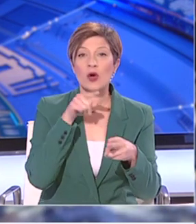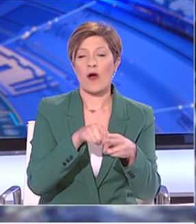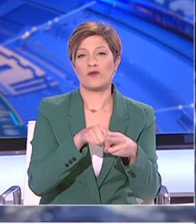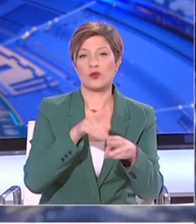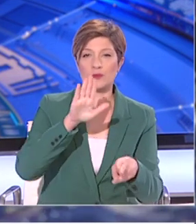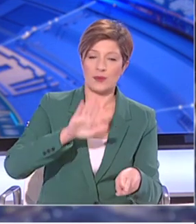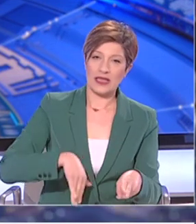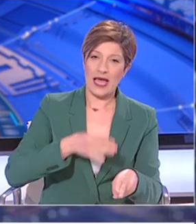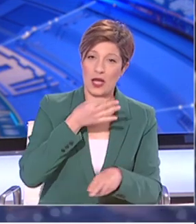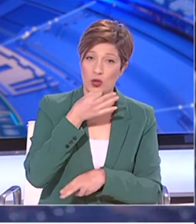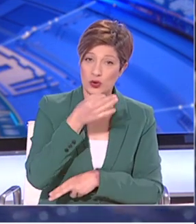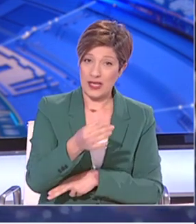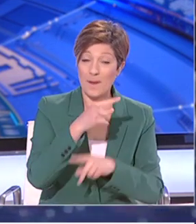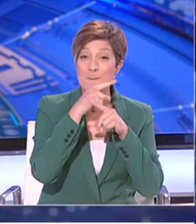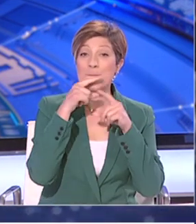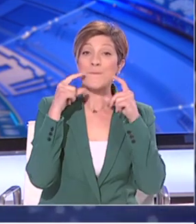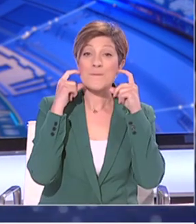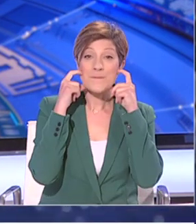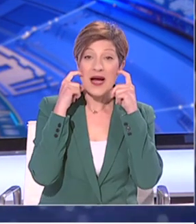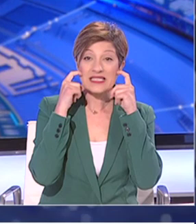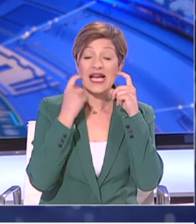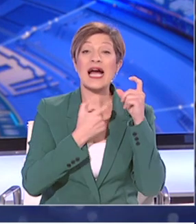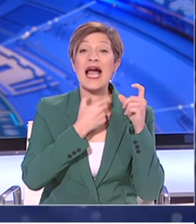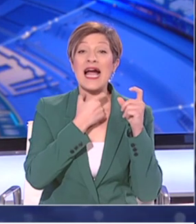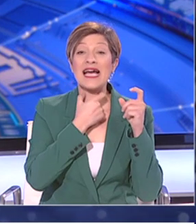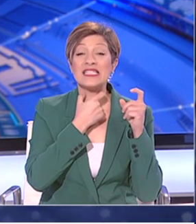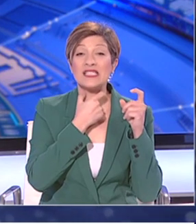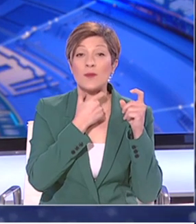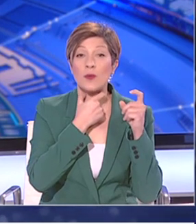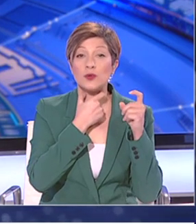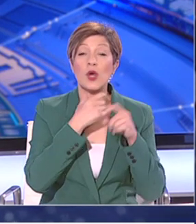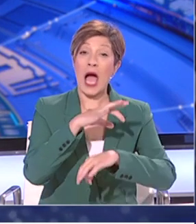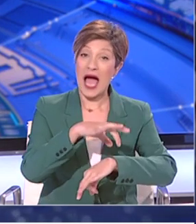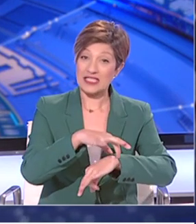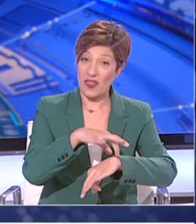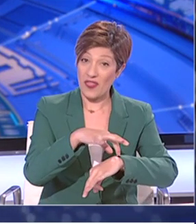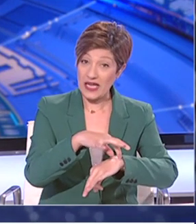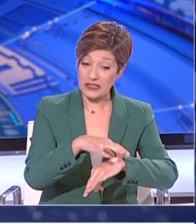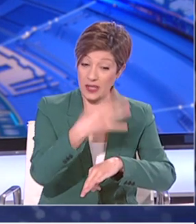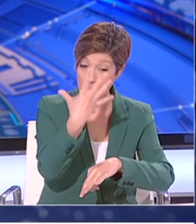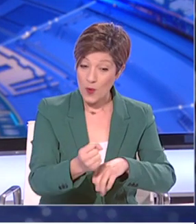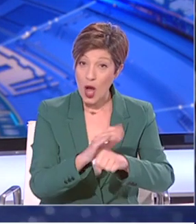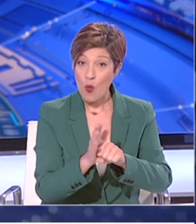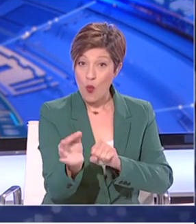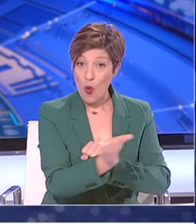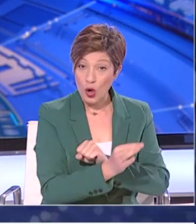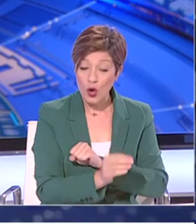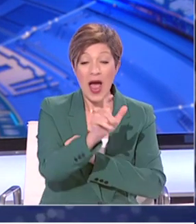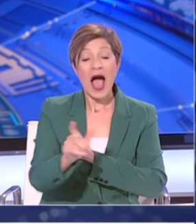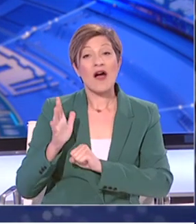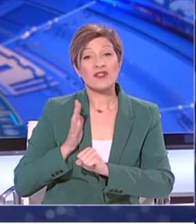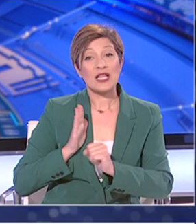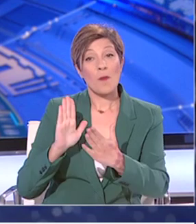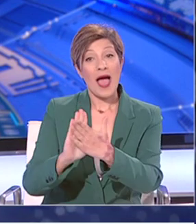Τέλος, επαναλαμβάνει ότι οι μάσκες θα πρέπει οπωσδήποτε να χρησιμοποιούνται από τους ασθενείς, αυτούς που τους φροντίζουν και τους